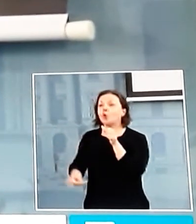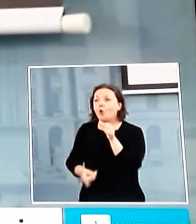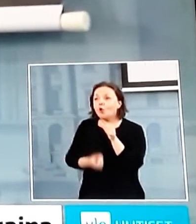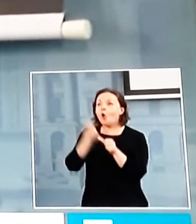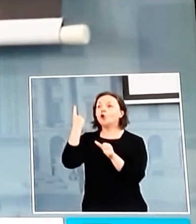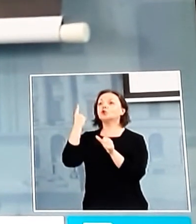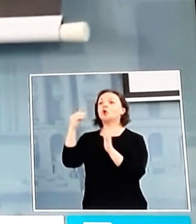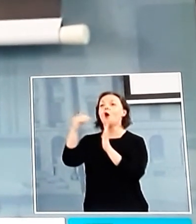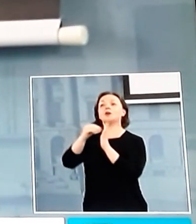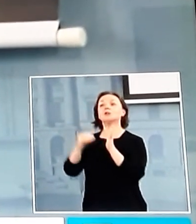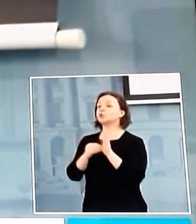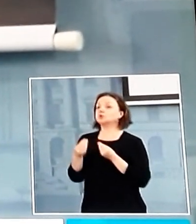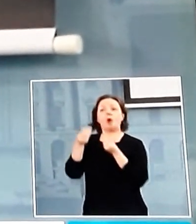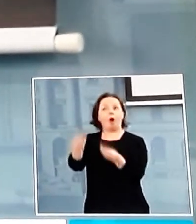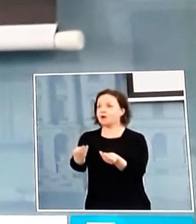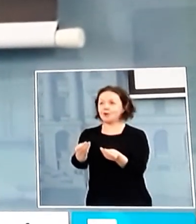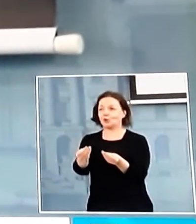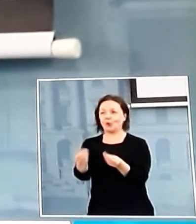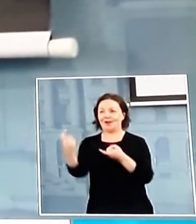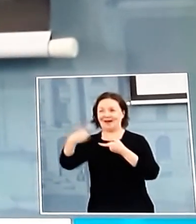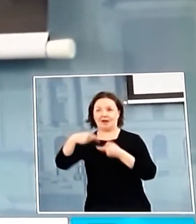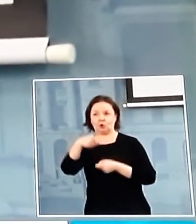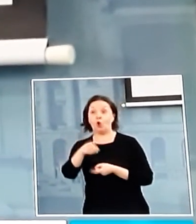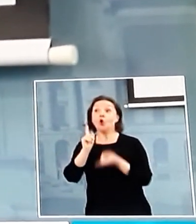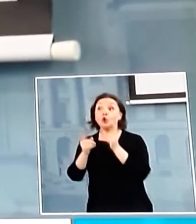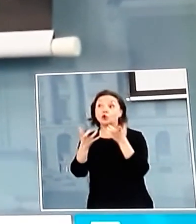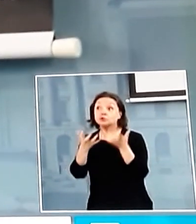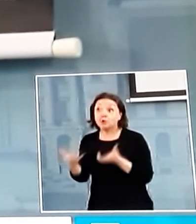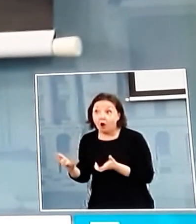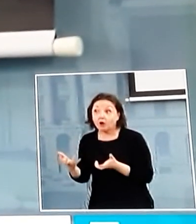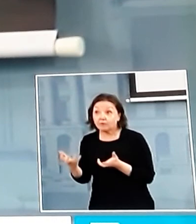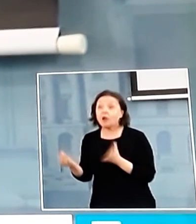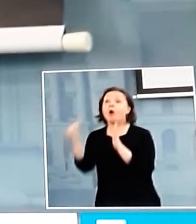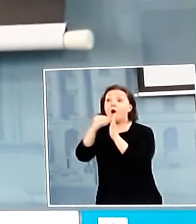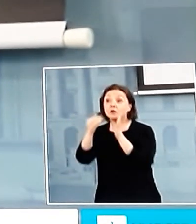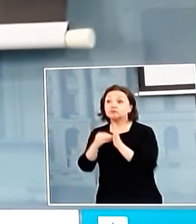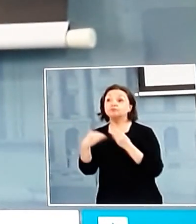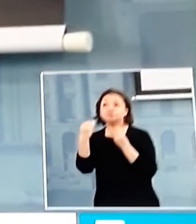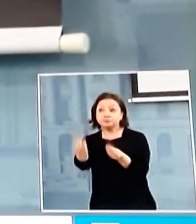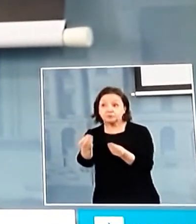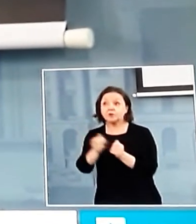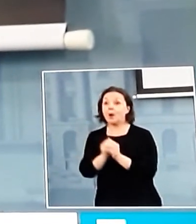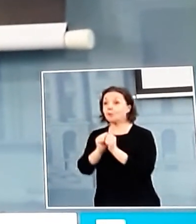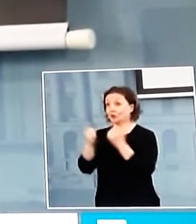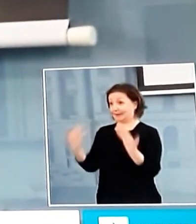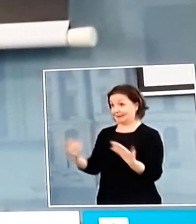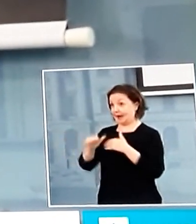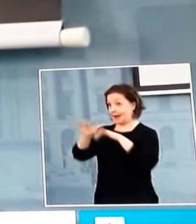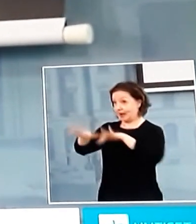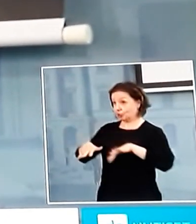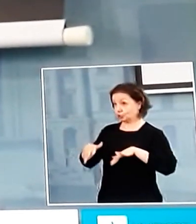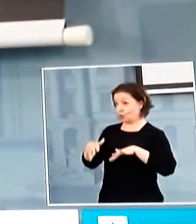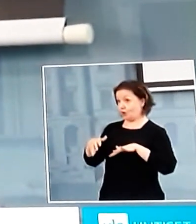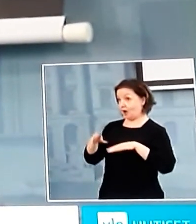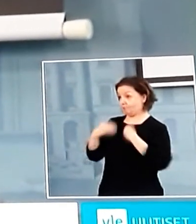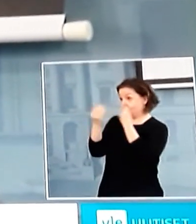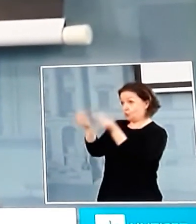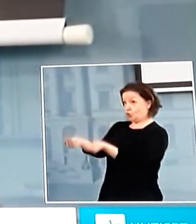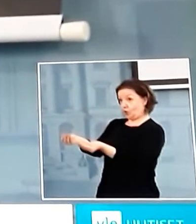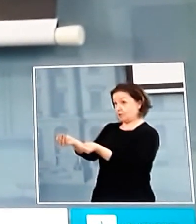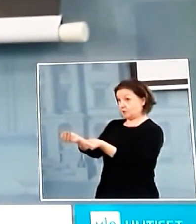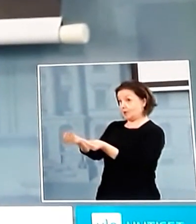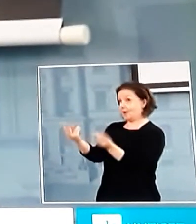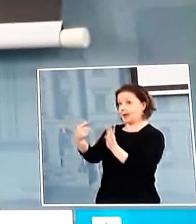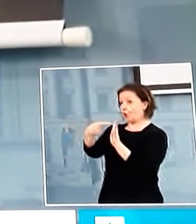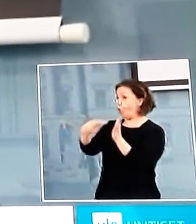valmiuslaissa näihin liittyen. Jos tarve tulee, niin näin tulemme kyllä menettelemään. Mutta tämän, mitä eduskunnalle olemme toimittaneet, niin näissä ei ole